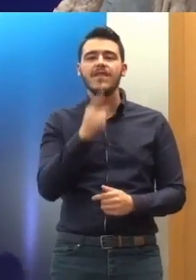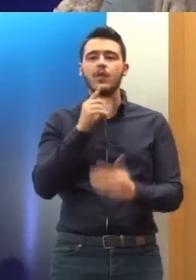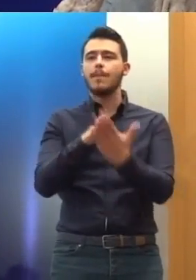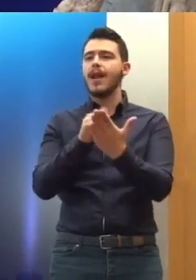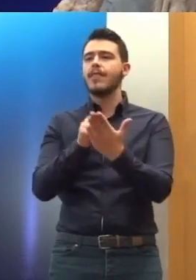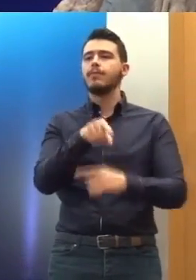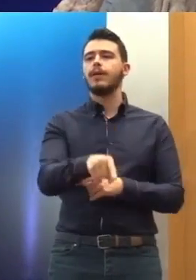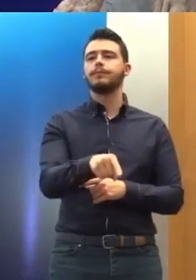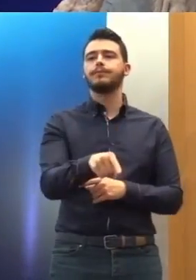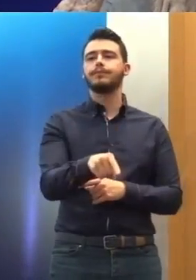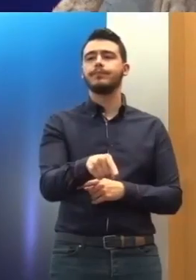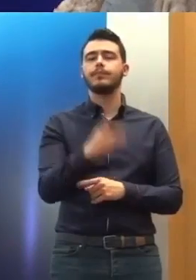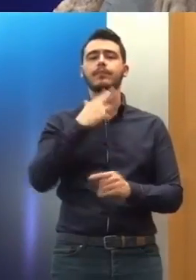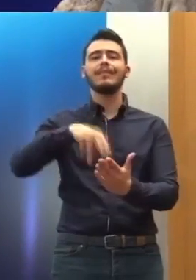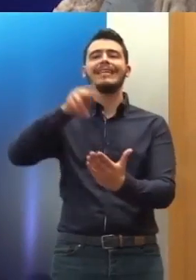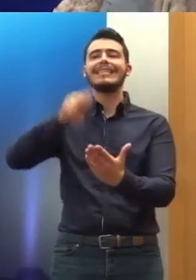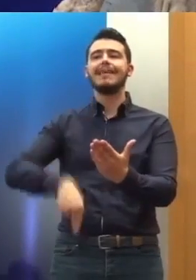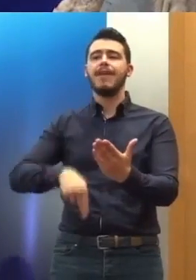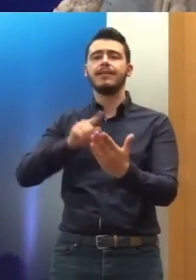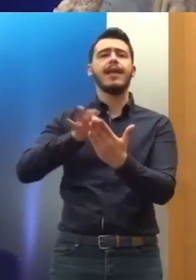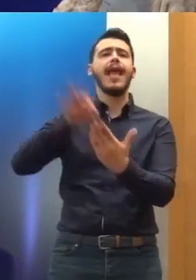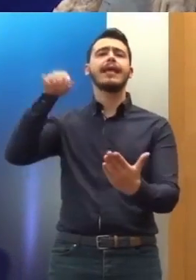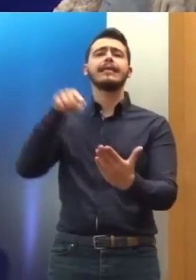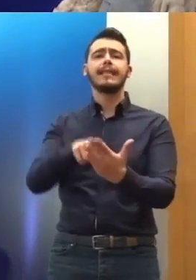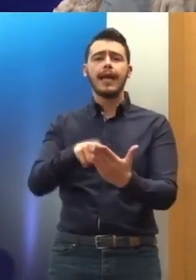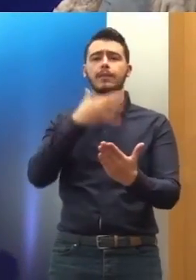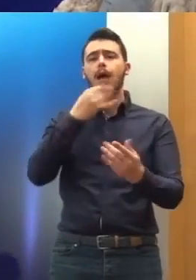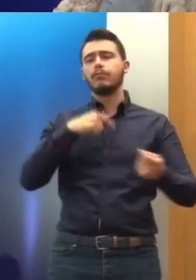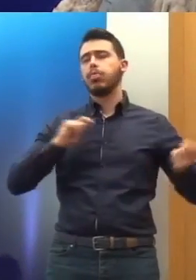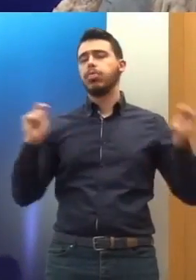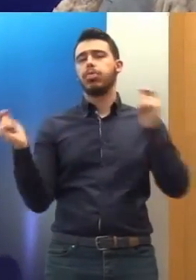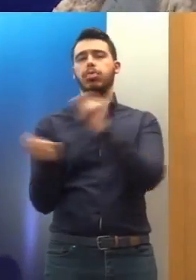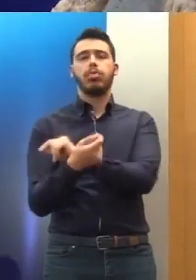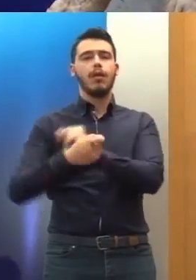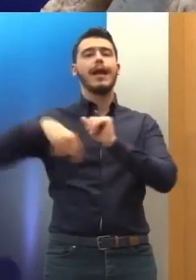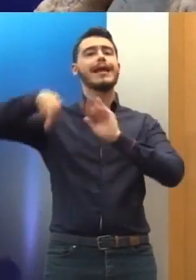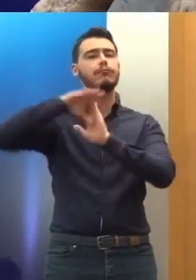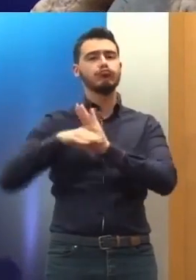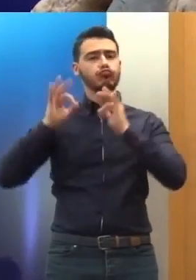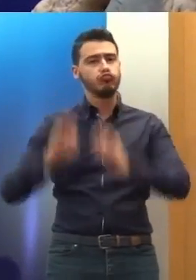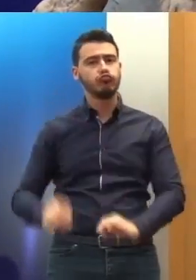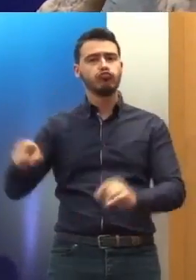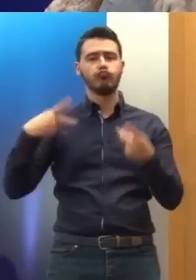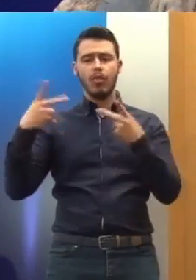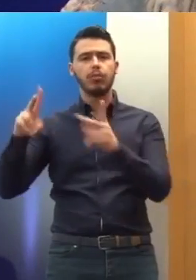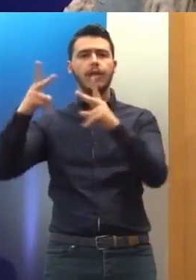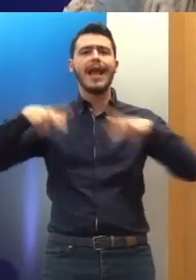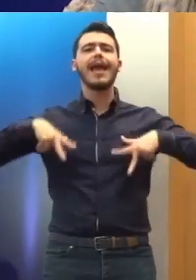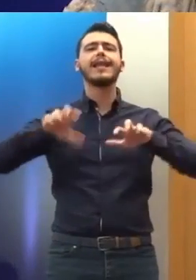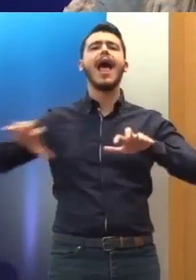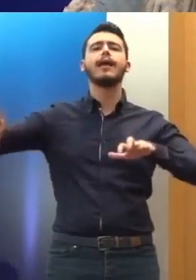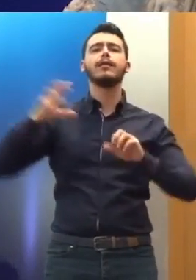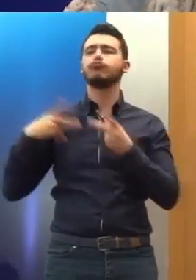σύμβασης έχει γίνει ο κανόνας πλέον σήμερα με τη συνένεση των κρατών βεβαίως και άρα οι περισσότερες, των